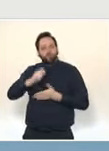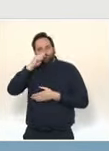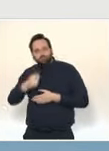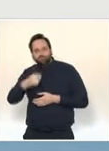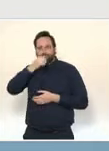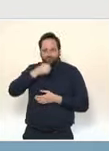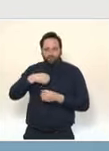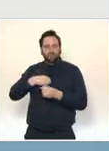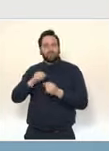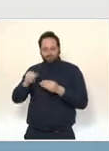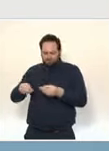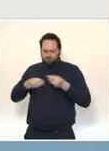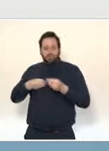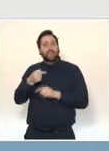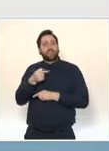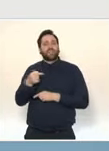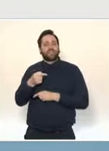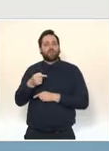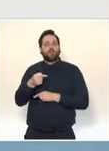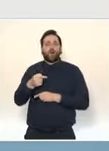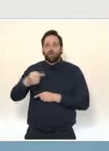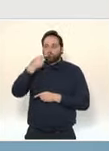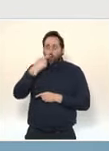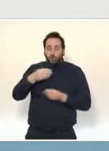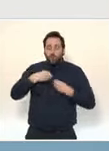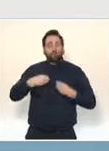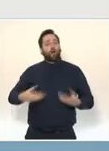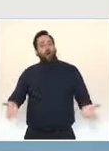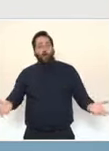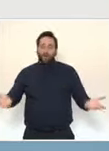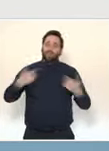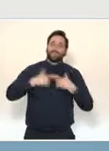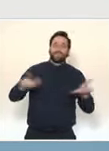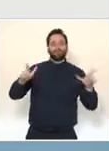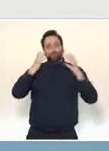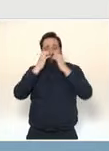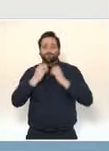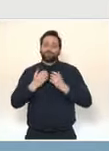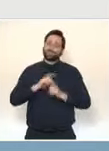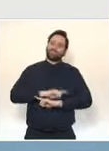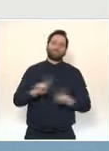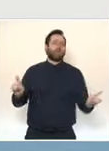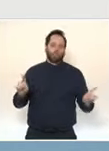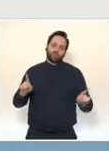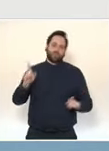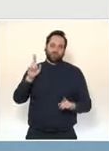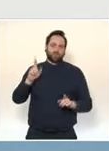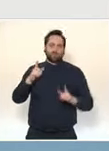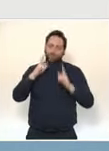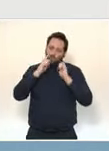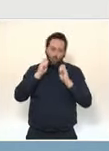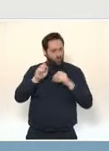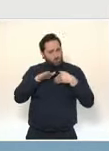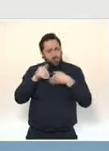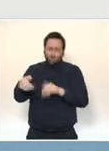barrières, car là aussi, le risque de faux négatifs existe, qui est un peu plus élevé qu'avec les autres tests. Si, par exemple, vous